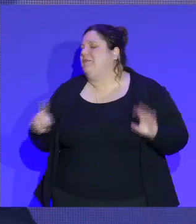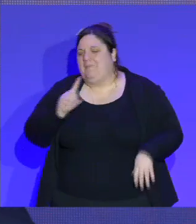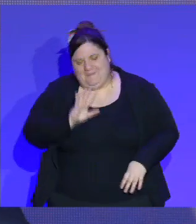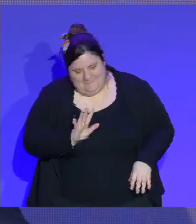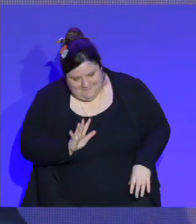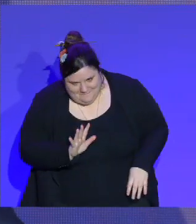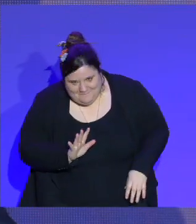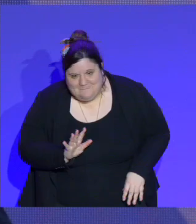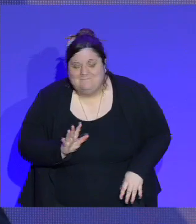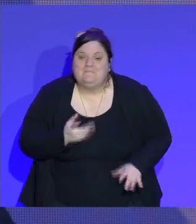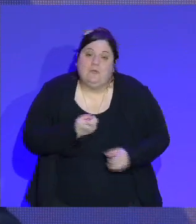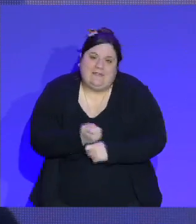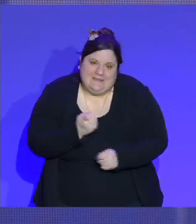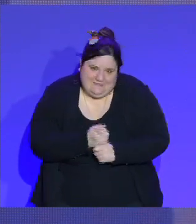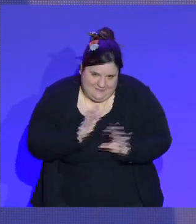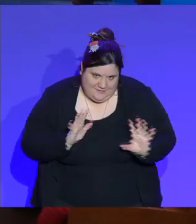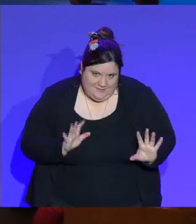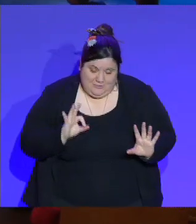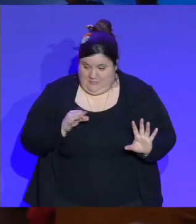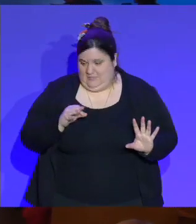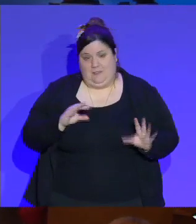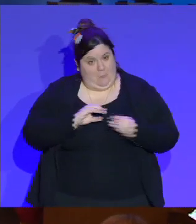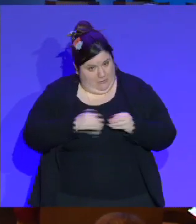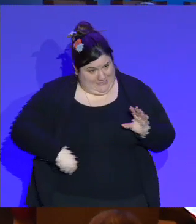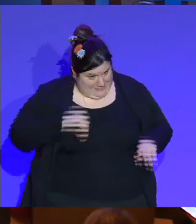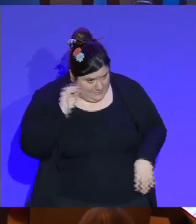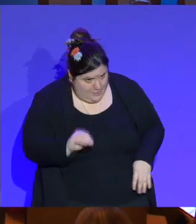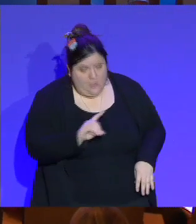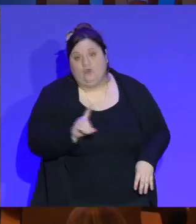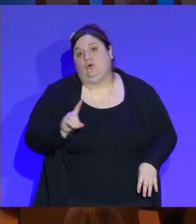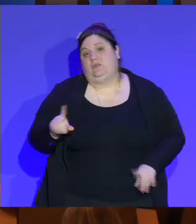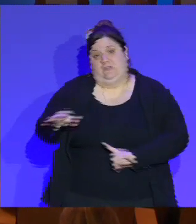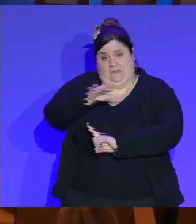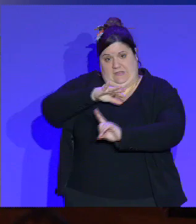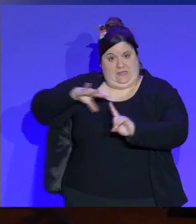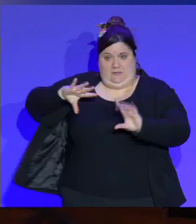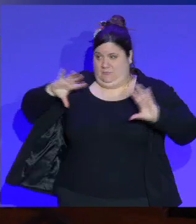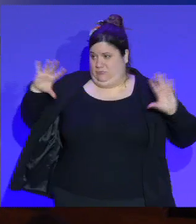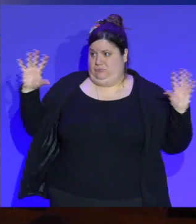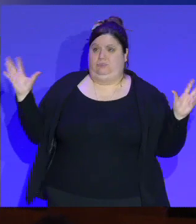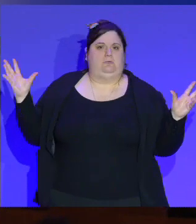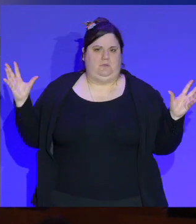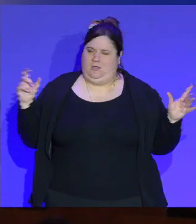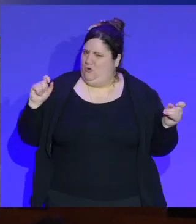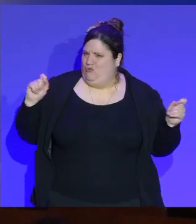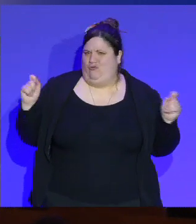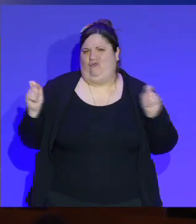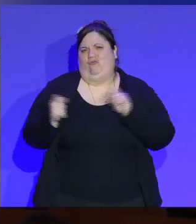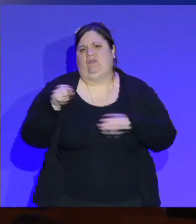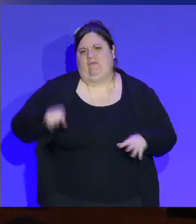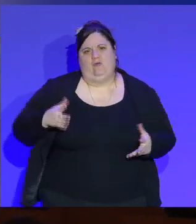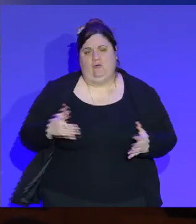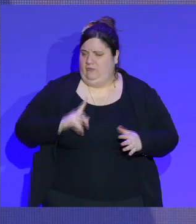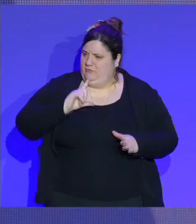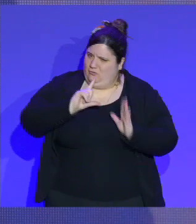je vous taquine parce que c'est toute la société qui, au fond, doit avoir cette